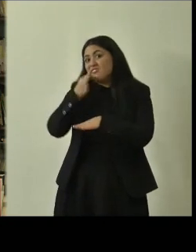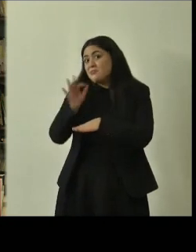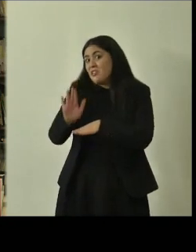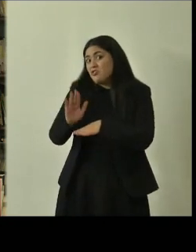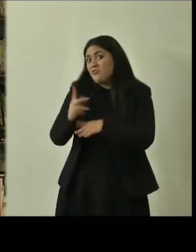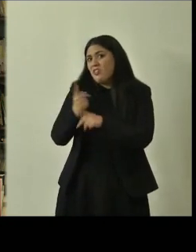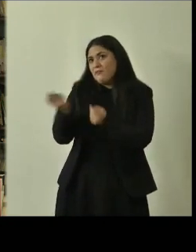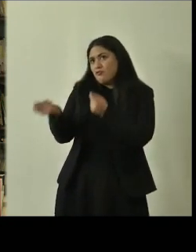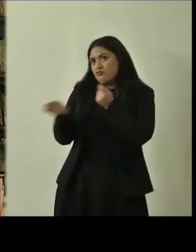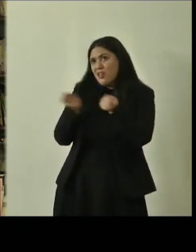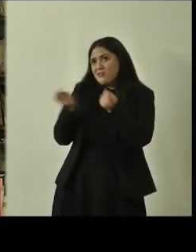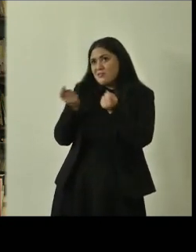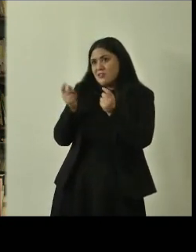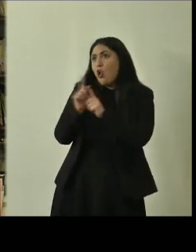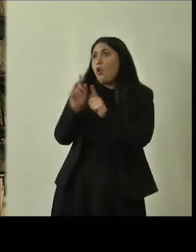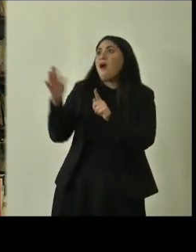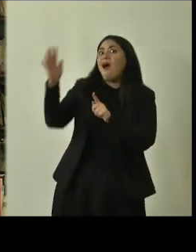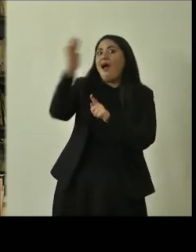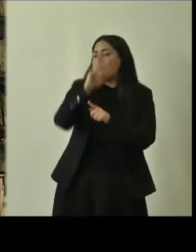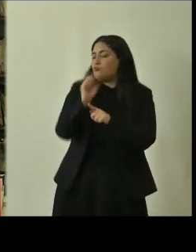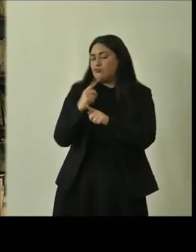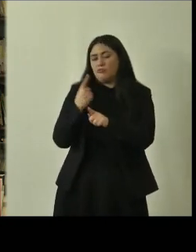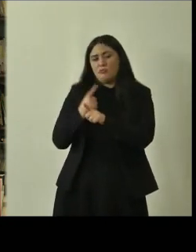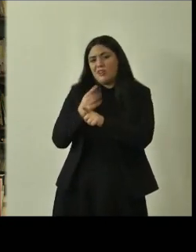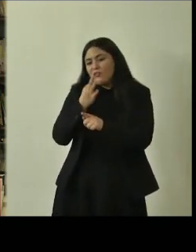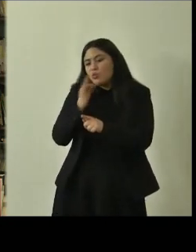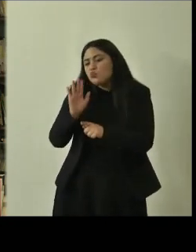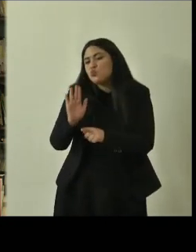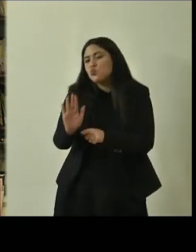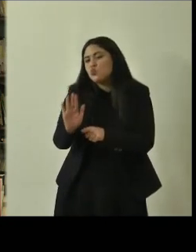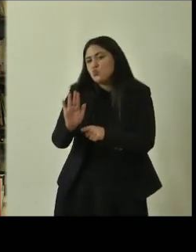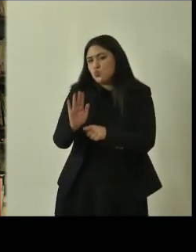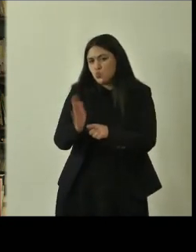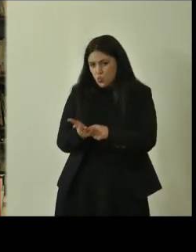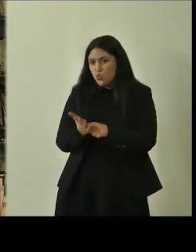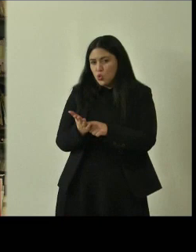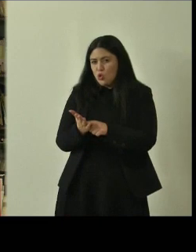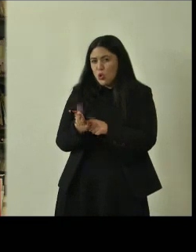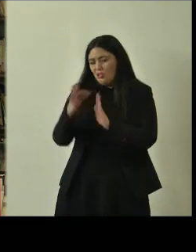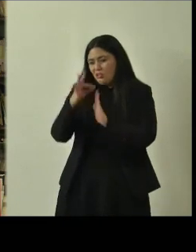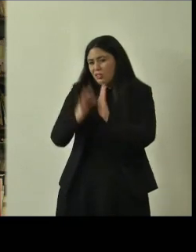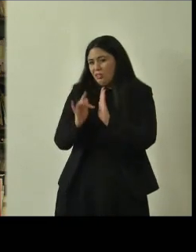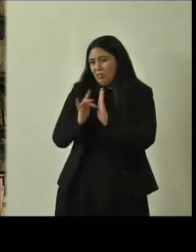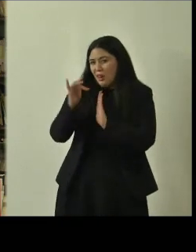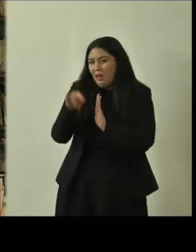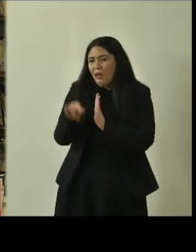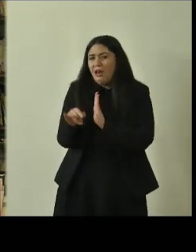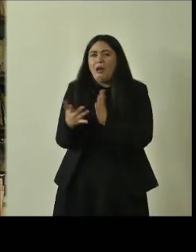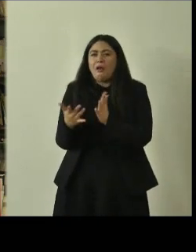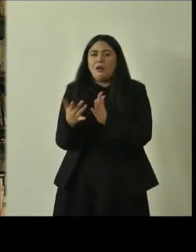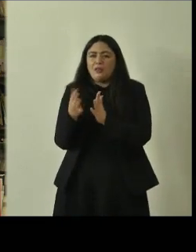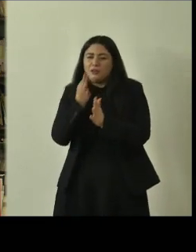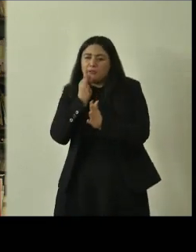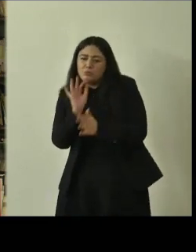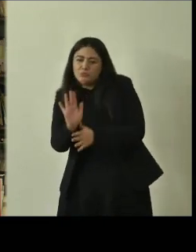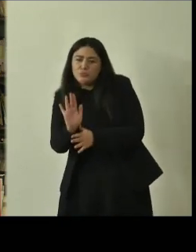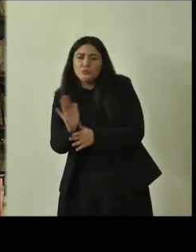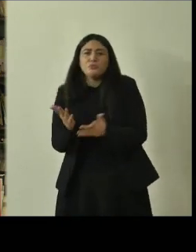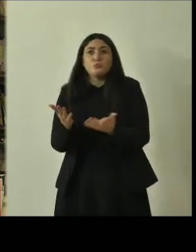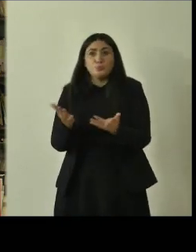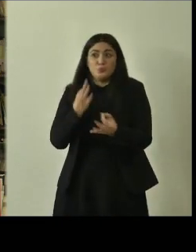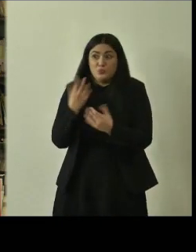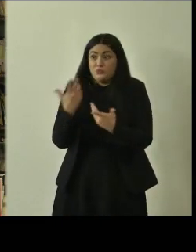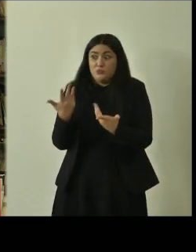possono gestire come le altre piante hanno delle delicatezze e delle peculiarità per cui alla fine